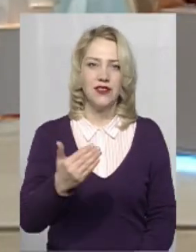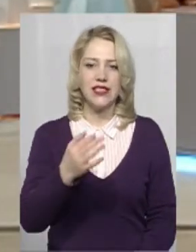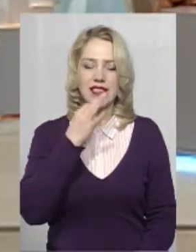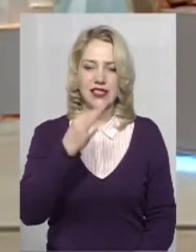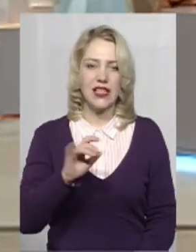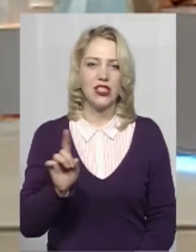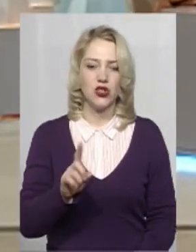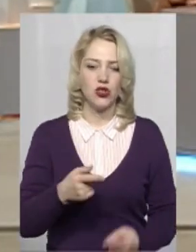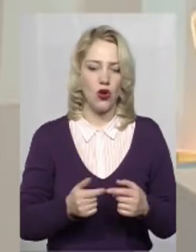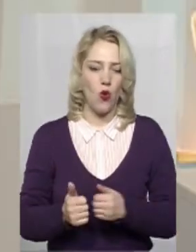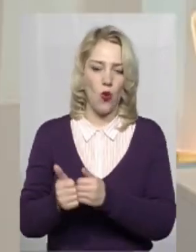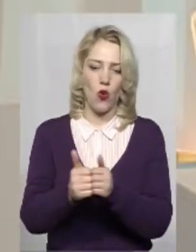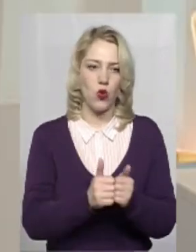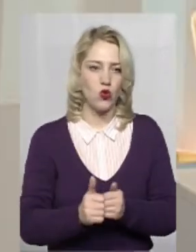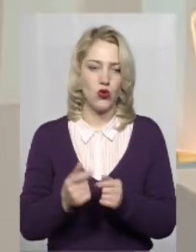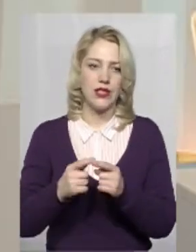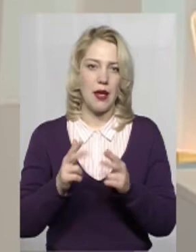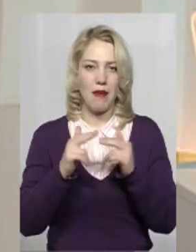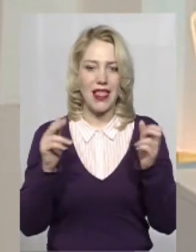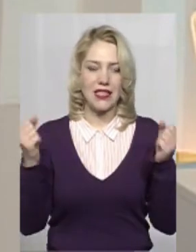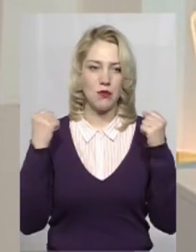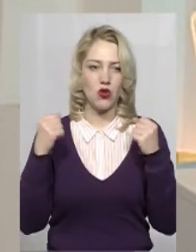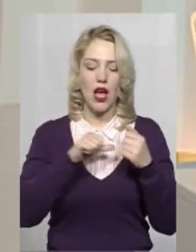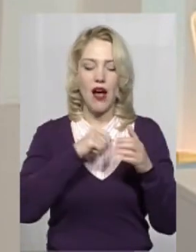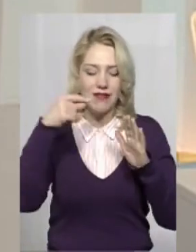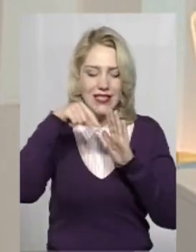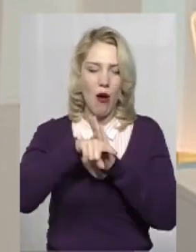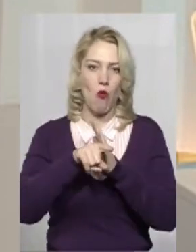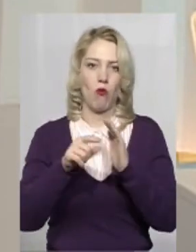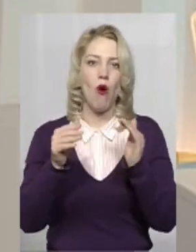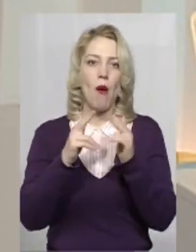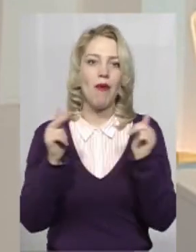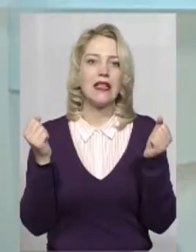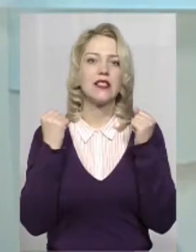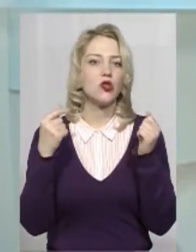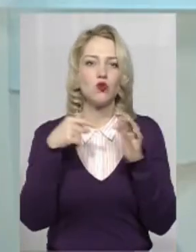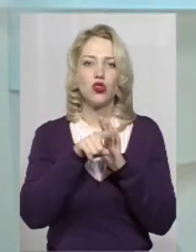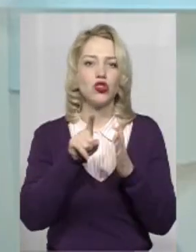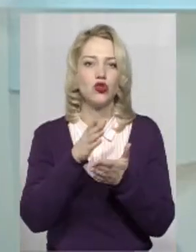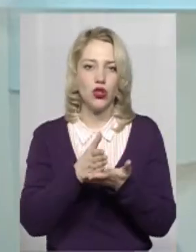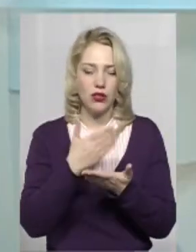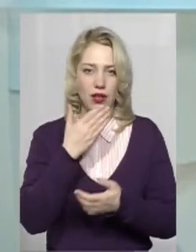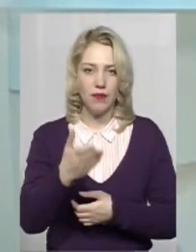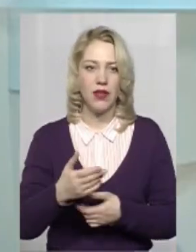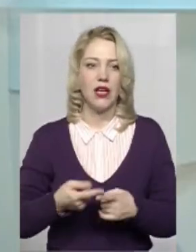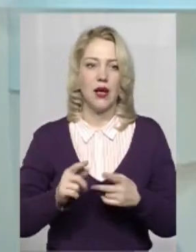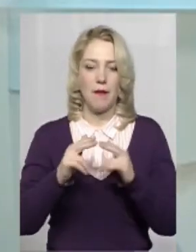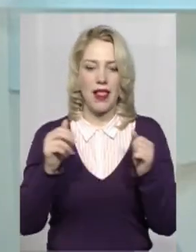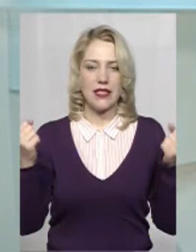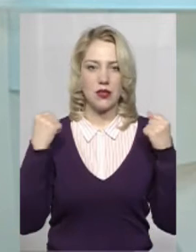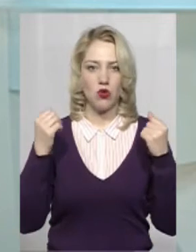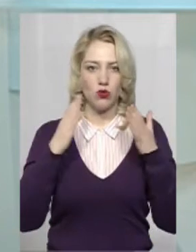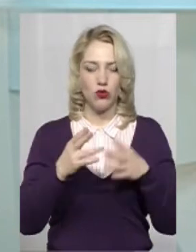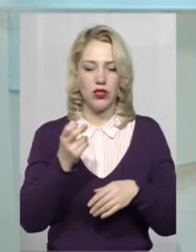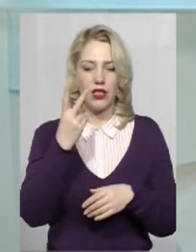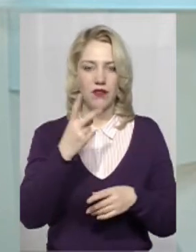оточує цей палац спорту, а що в самому палаці спорту буде? Палац спорту, як я вже казав, мінімум буде